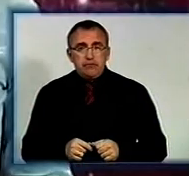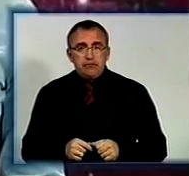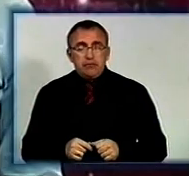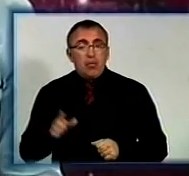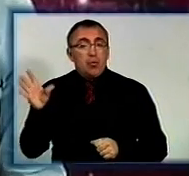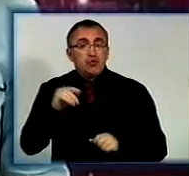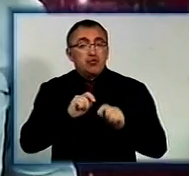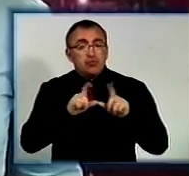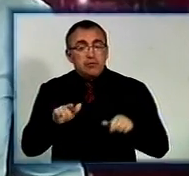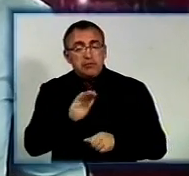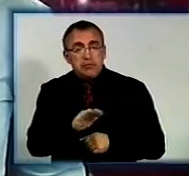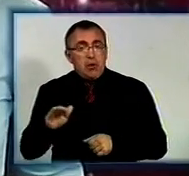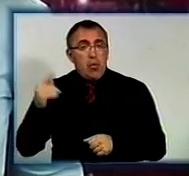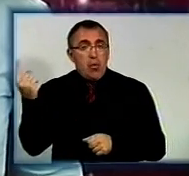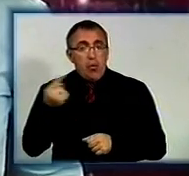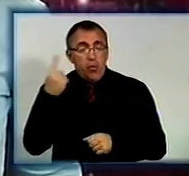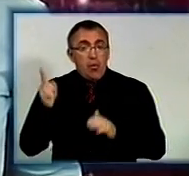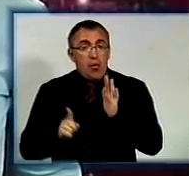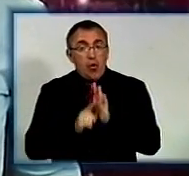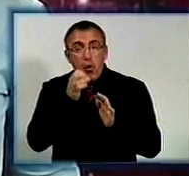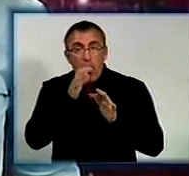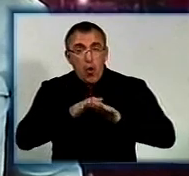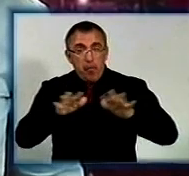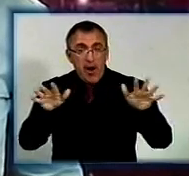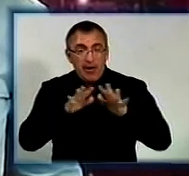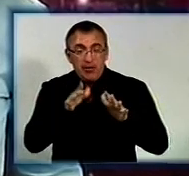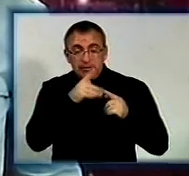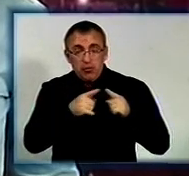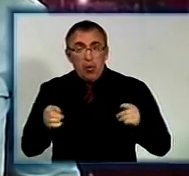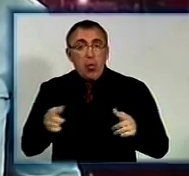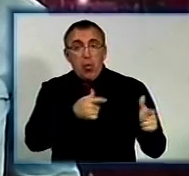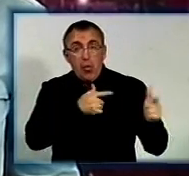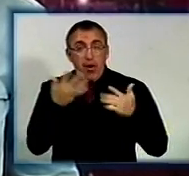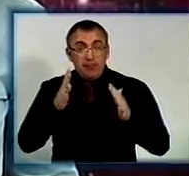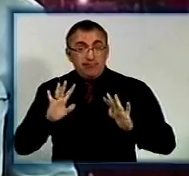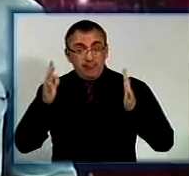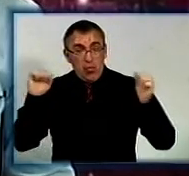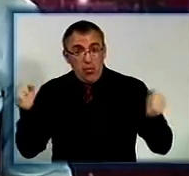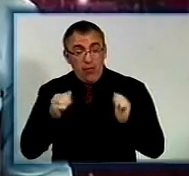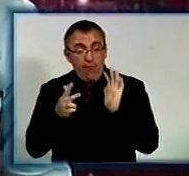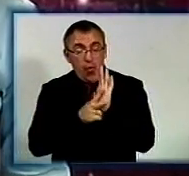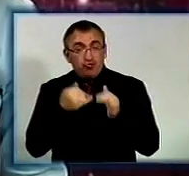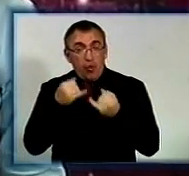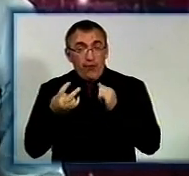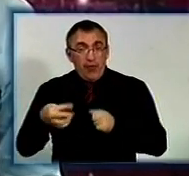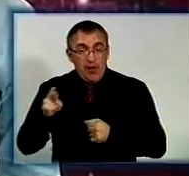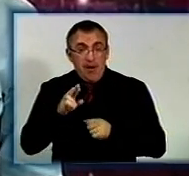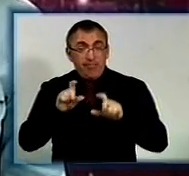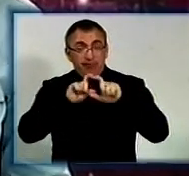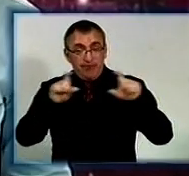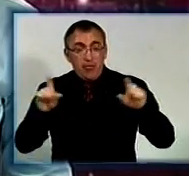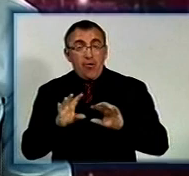Усі школи та садочки області до початку парювального сезону готові. І в випадку похолодання, яке прогнозують із 8 жовтня, в навчальних закладах